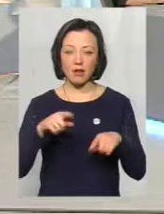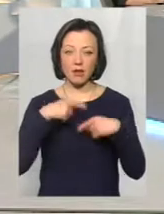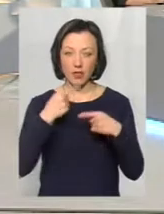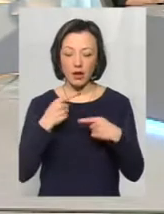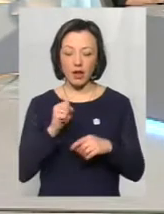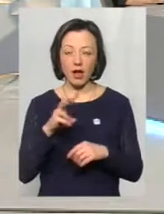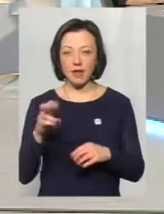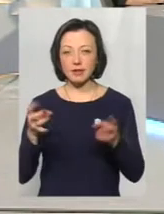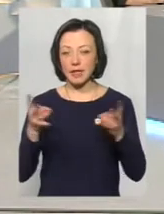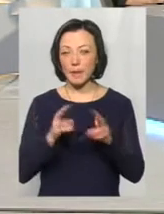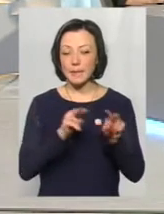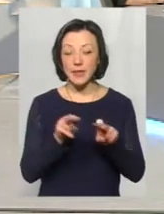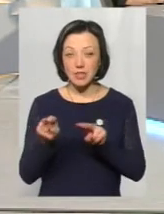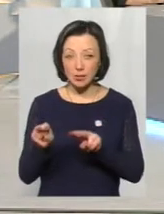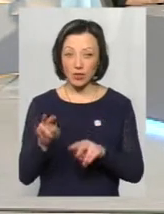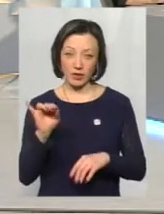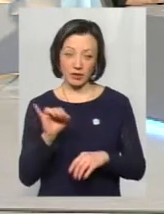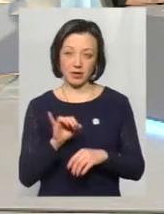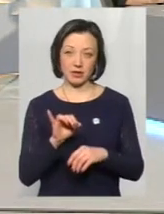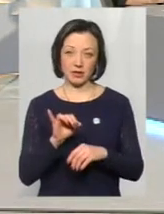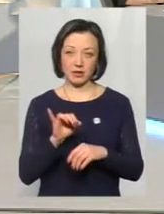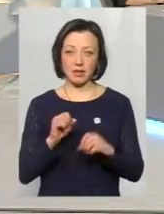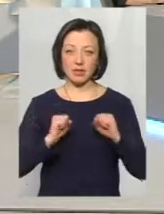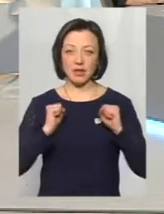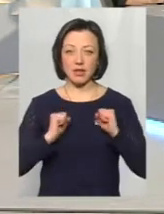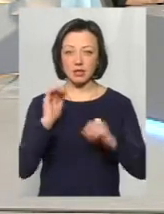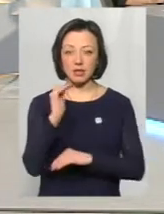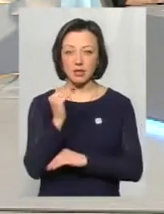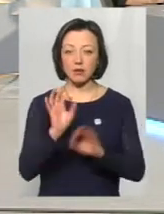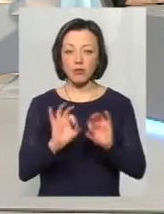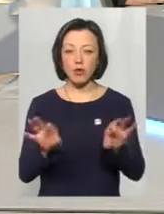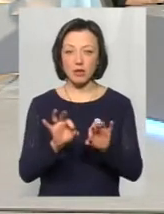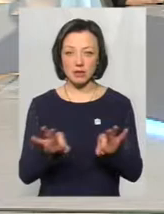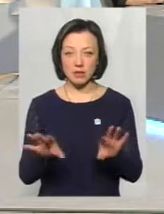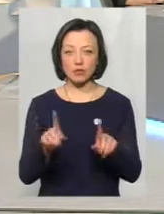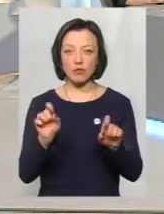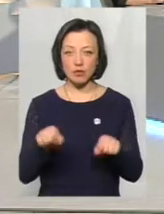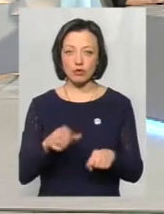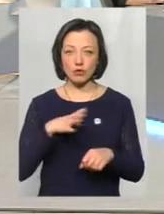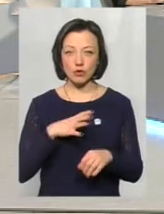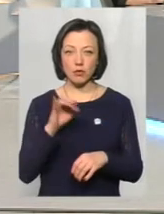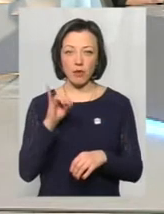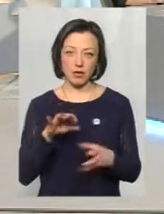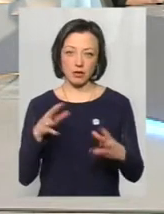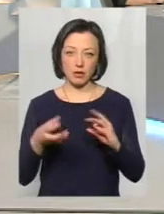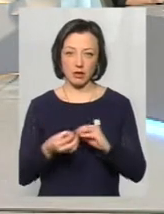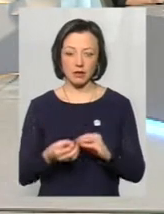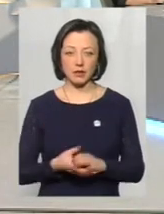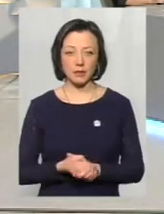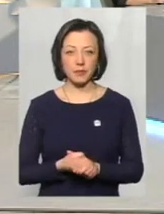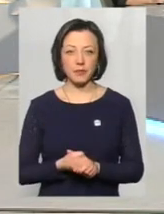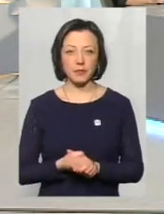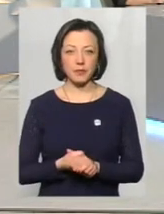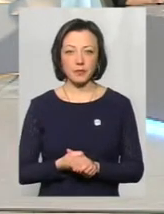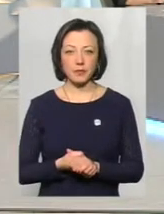говорила, але треба слідкувати і старатись дитині пояснити, що можуть бути дуже негативні наслідки. І